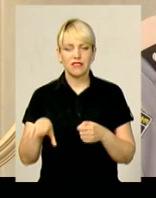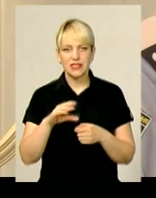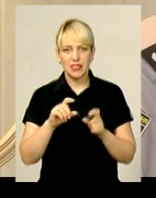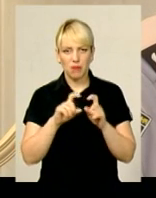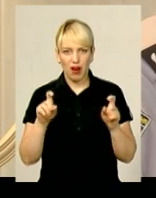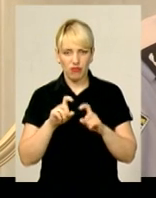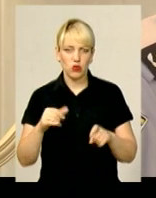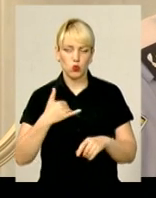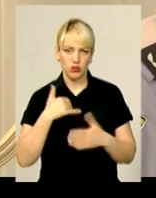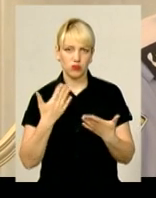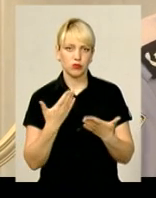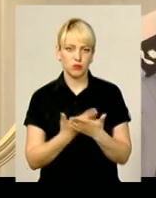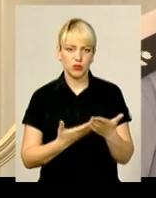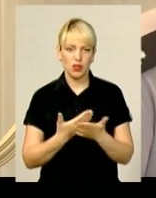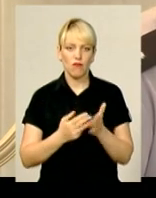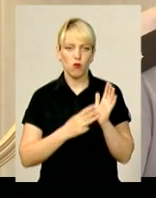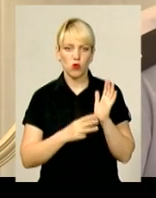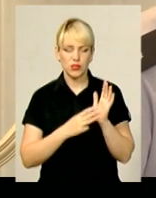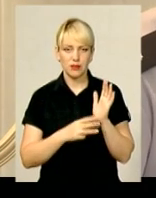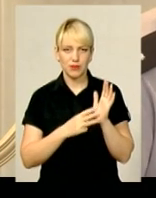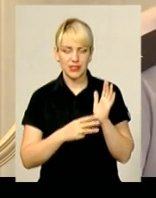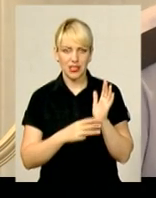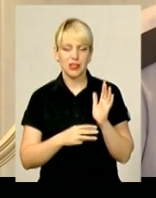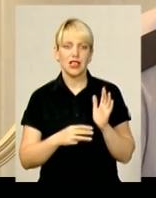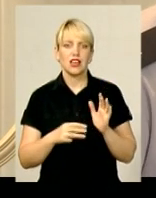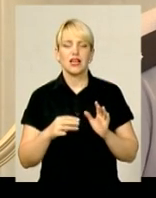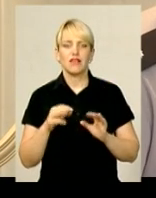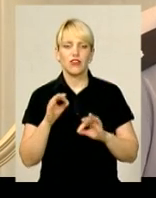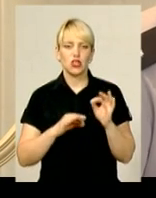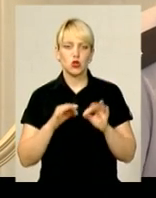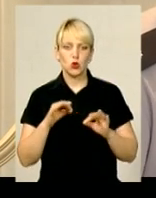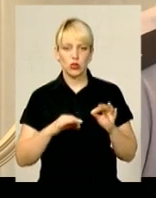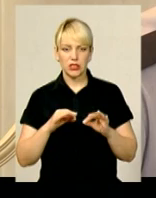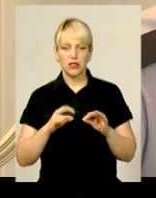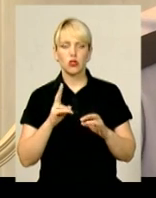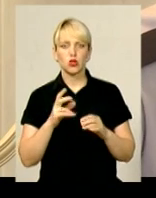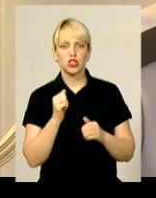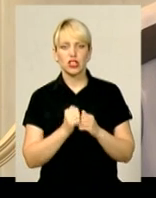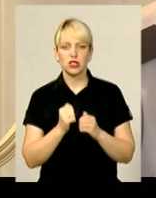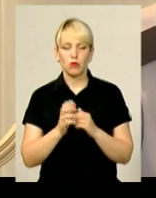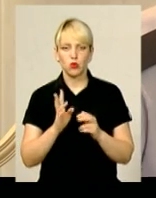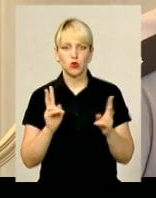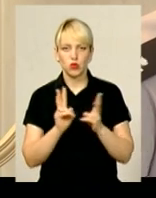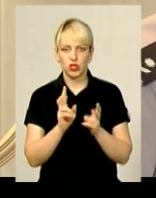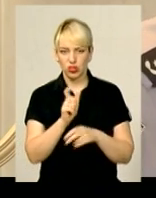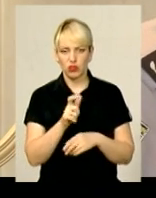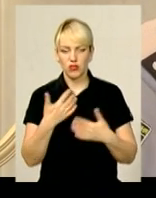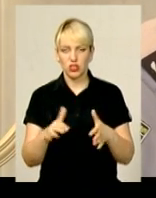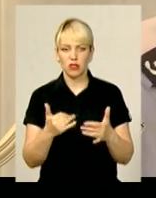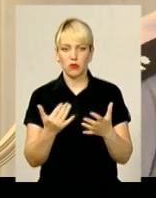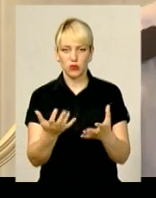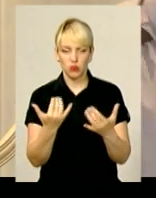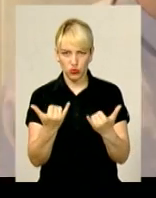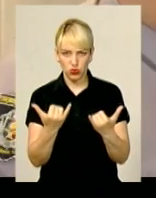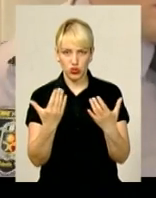70 громадського блока або блоку патрульну приїзд, тобто які будуть найчастіше стикатися з громадянами, на сьогоднішній день отримують